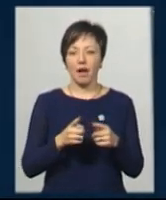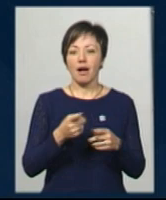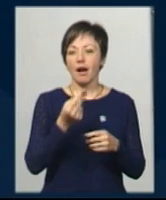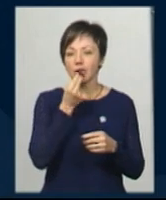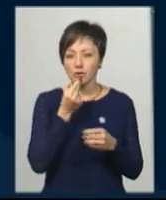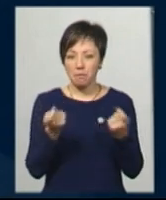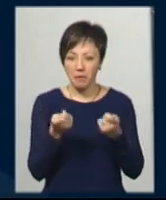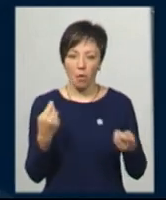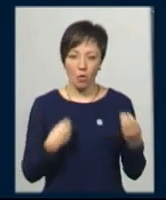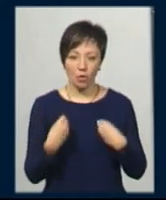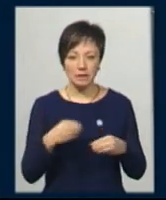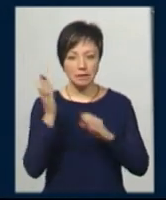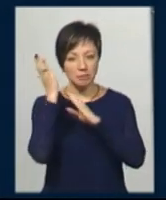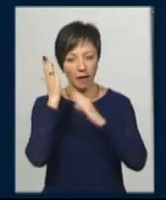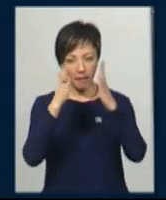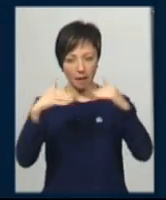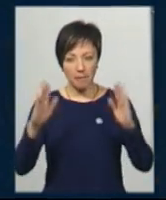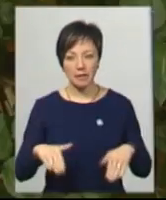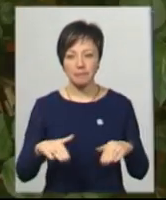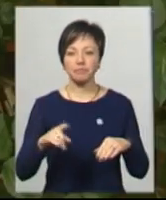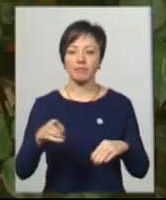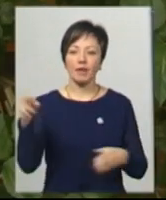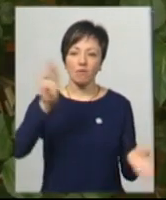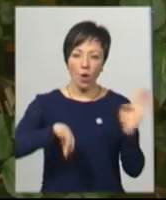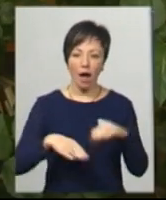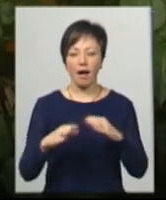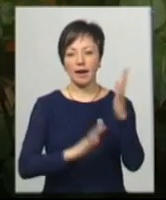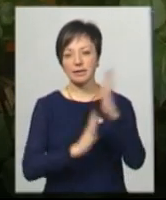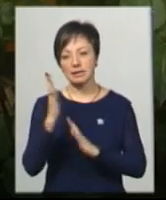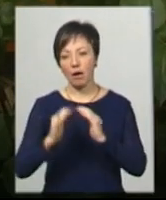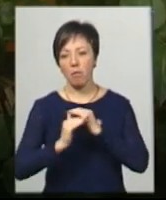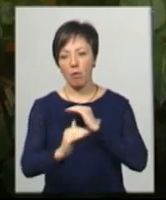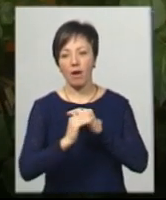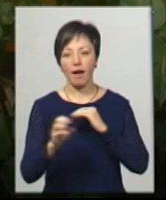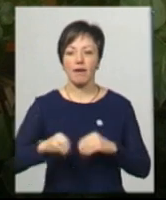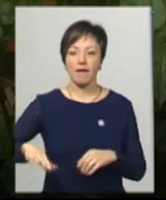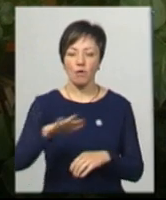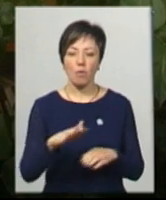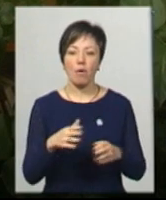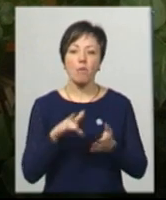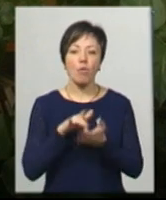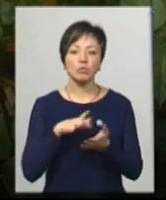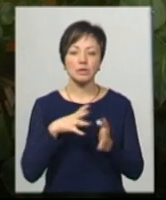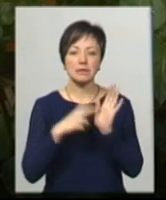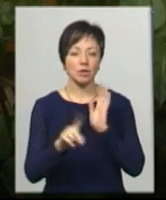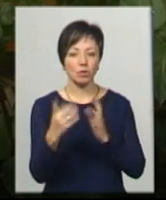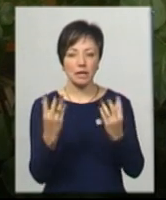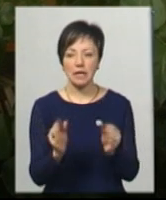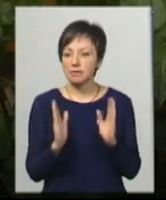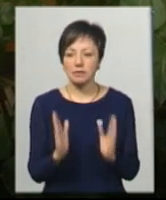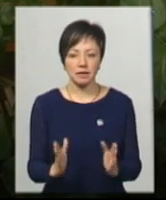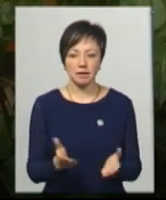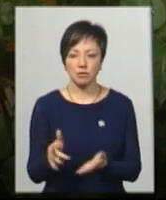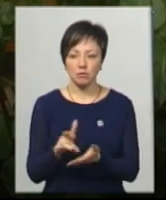спальник та намет, в якому й ночував у лісах, полях та горах Європи. Подорож тривала 71 день, все виключно пішки.